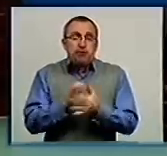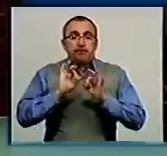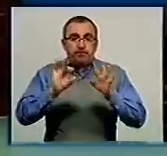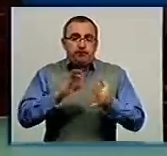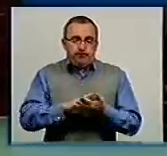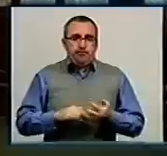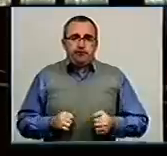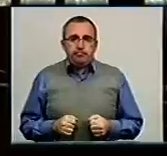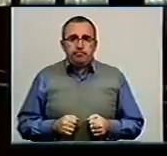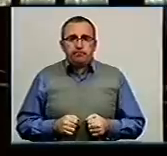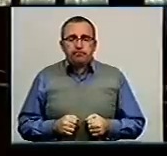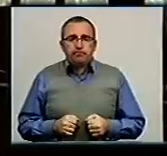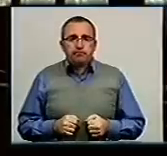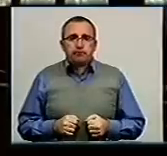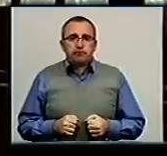Мумиги.